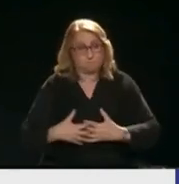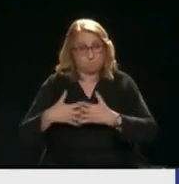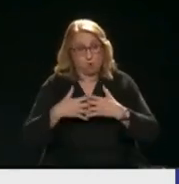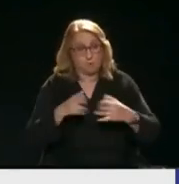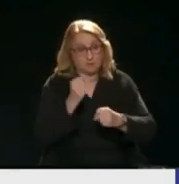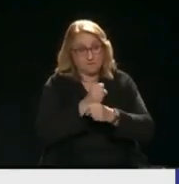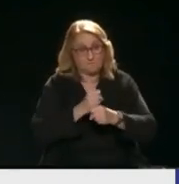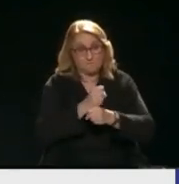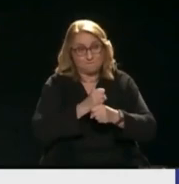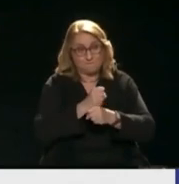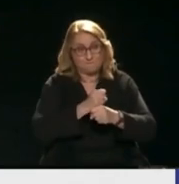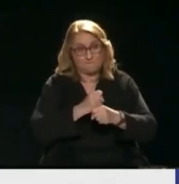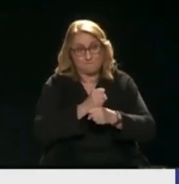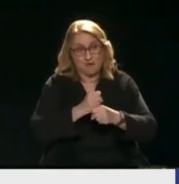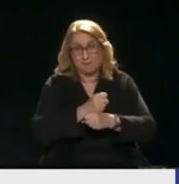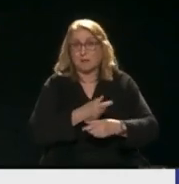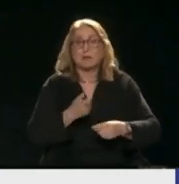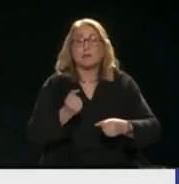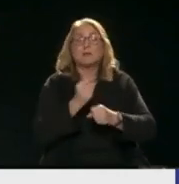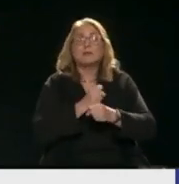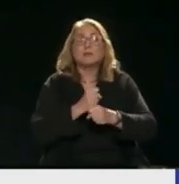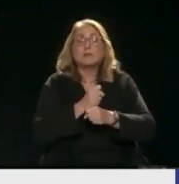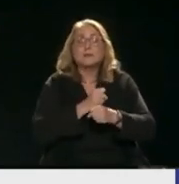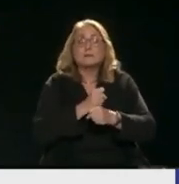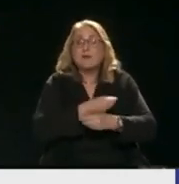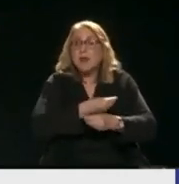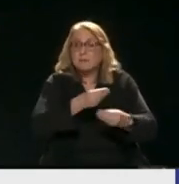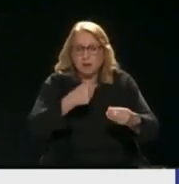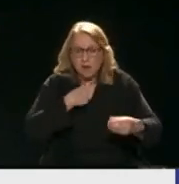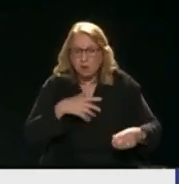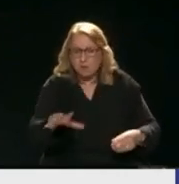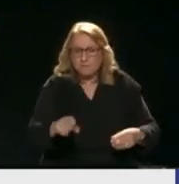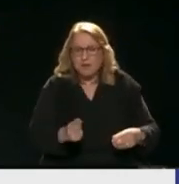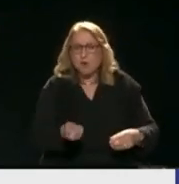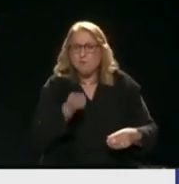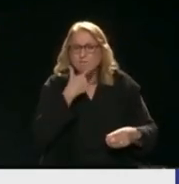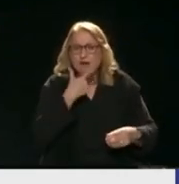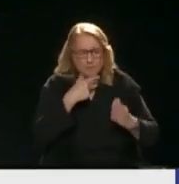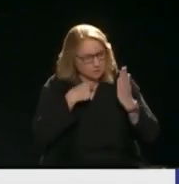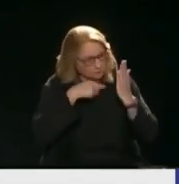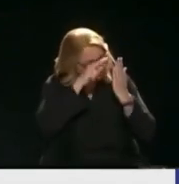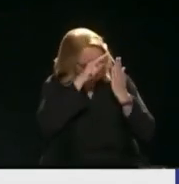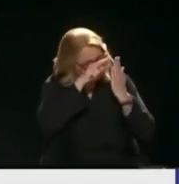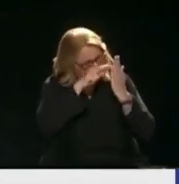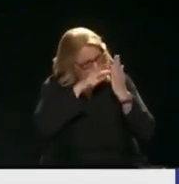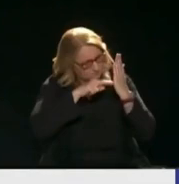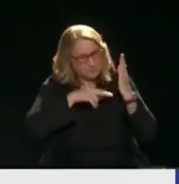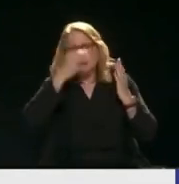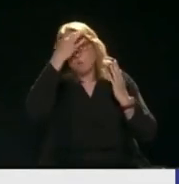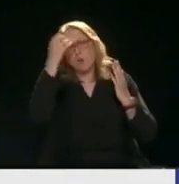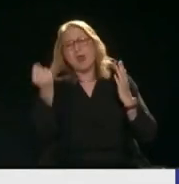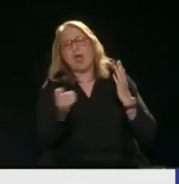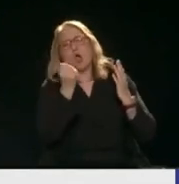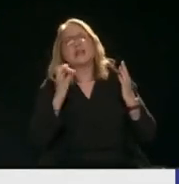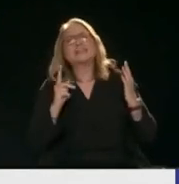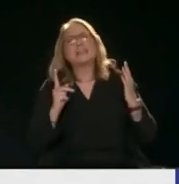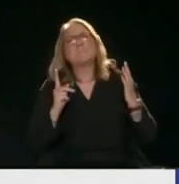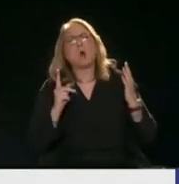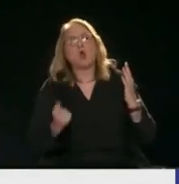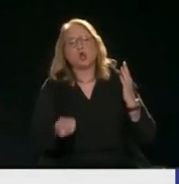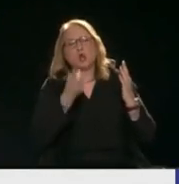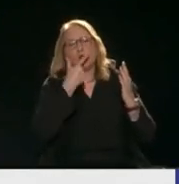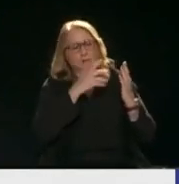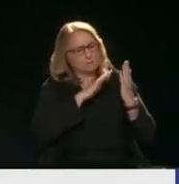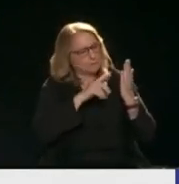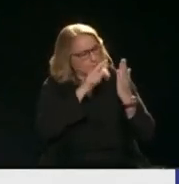δεν πρέπει να έχουν τα φάρμακα 37 αντενδείξεις Δεν γίνεται να πίνω ένα ντεπών Και να έχει ναι θα μου περάσει ο πονοκέφαρος Αλλά έχω 37